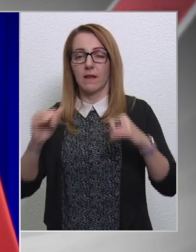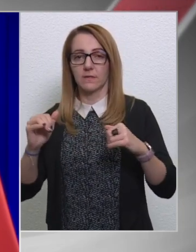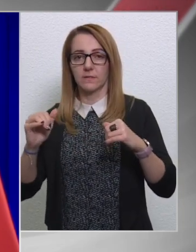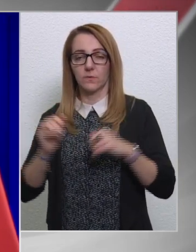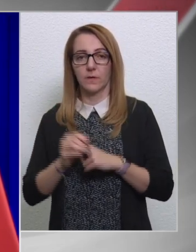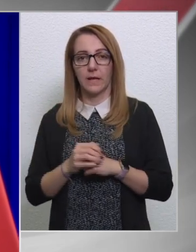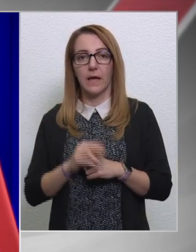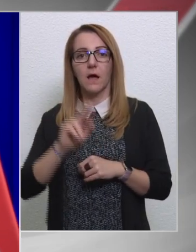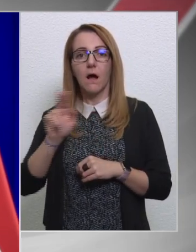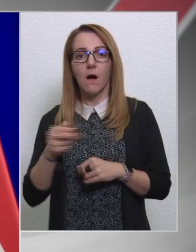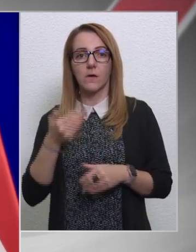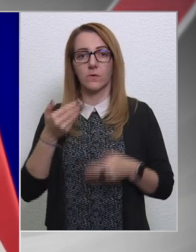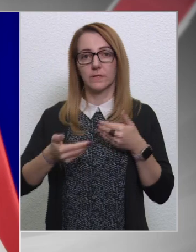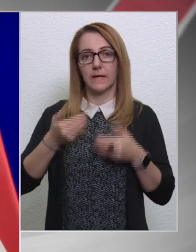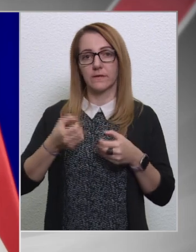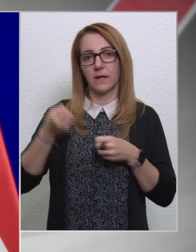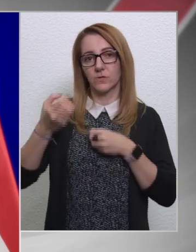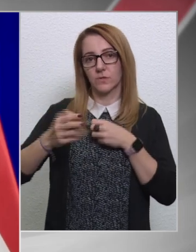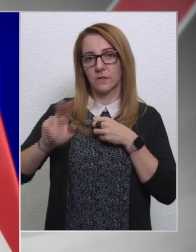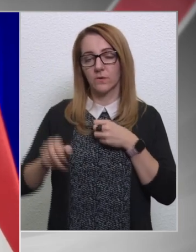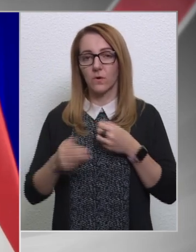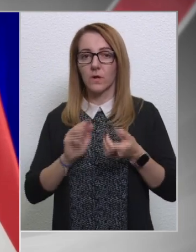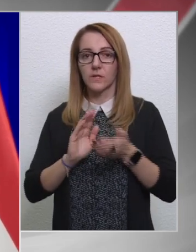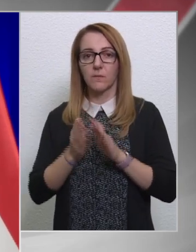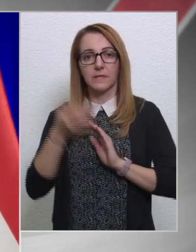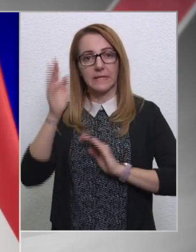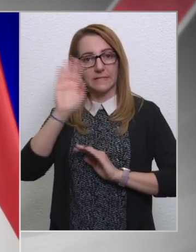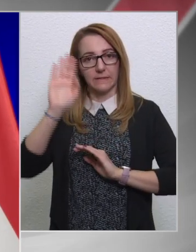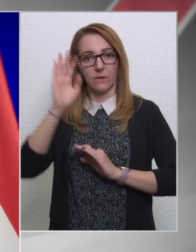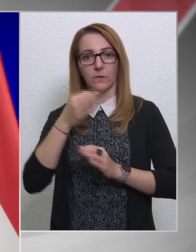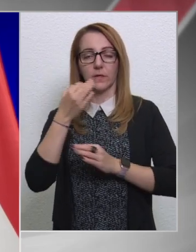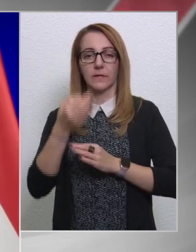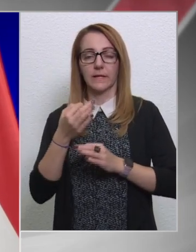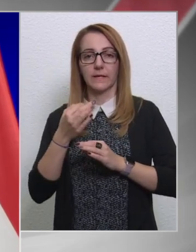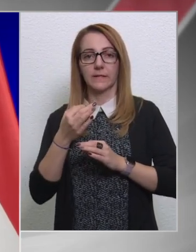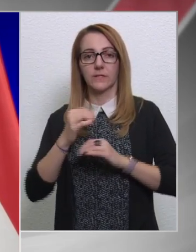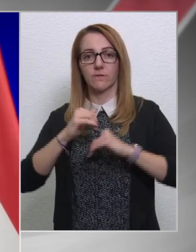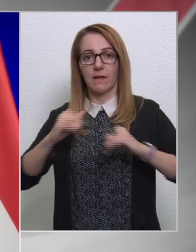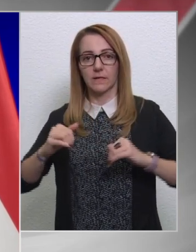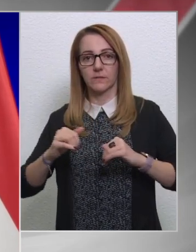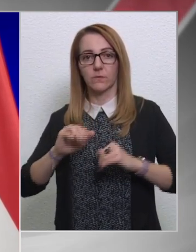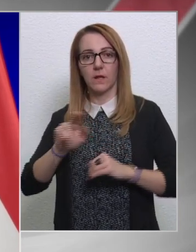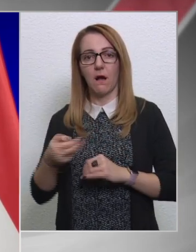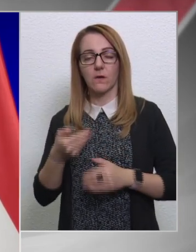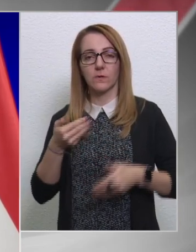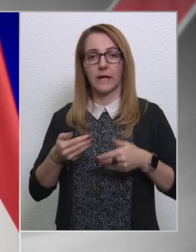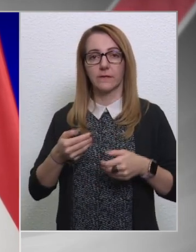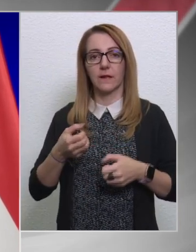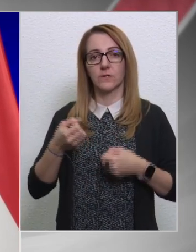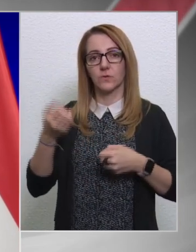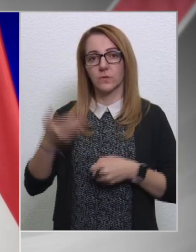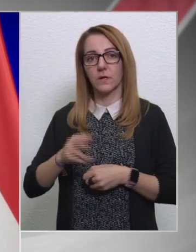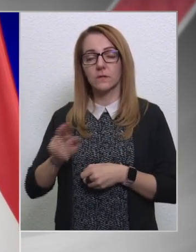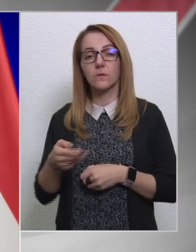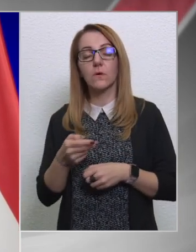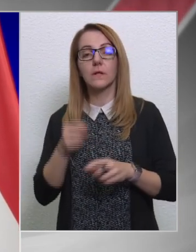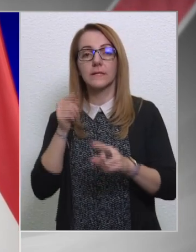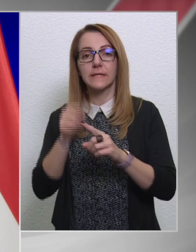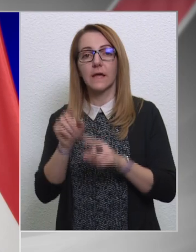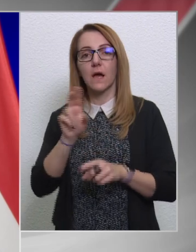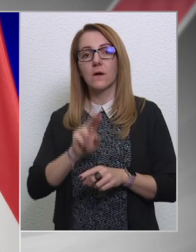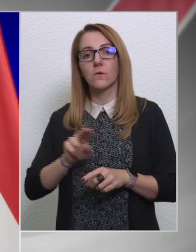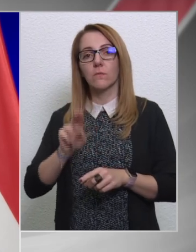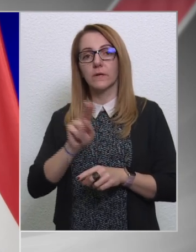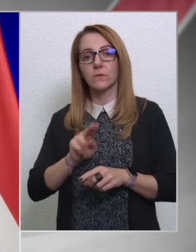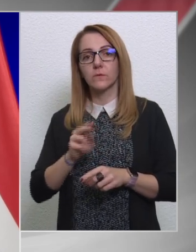arról a tárgyalássorozatról, és minden ideológiai kérdést is válaszunk le arról a tárgyalássorozatról, amelynek az a célja, hogy az Európai Uniós